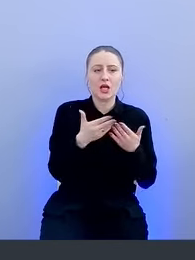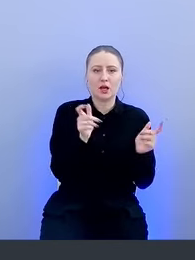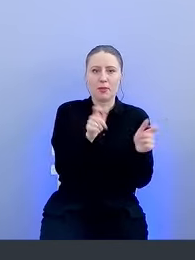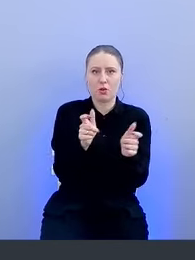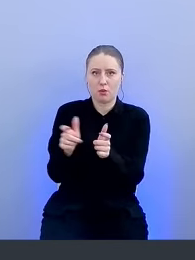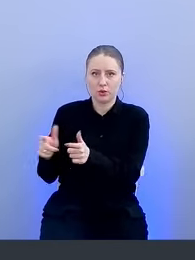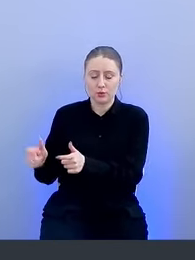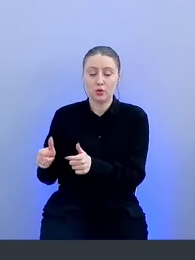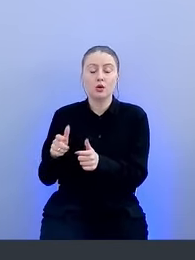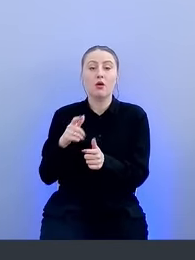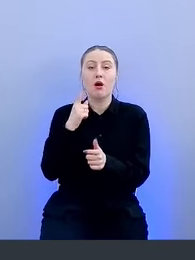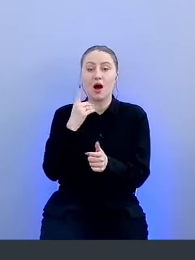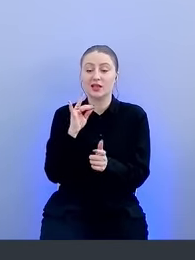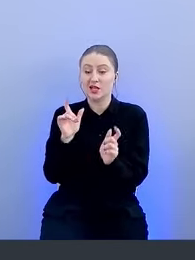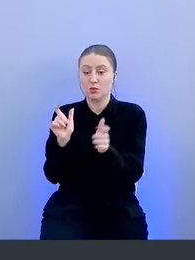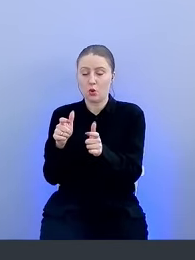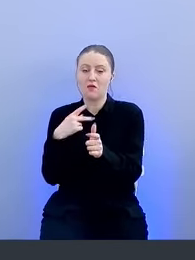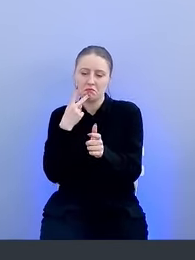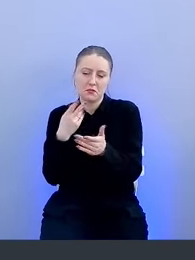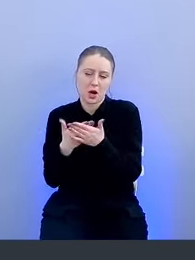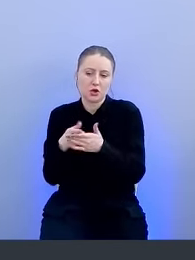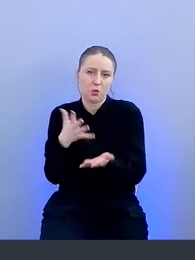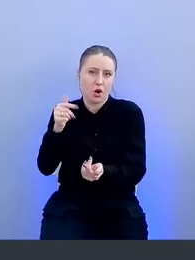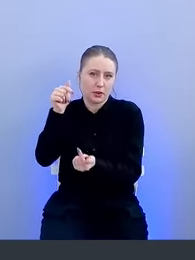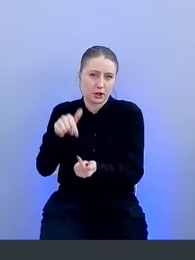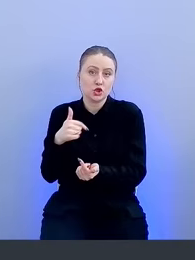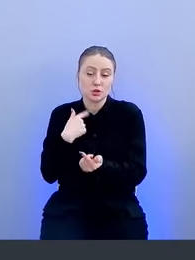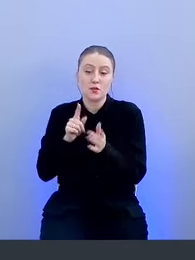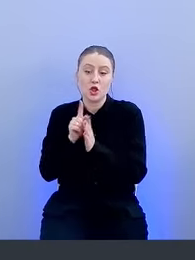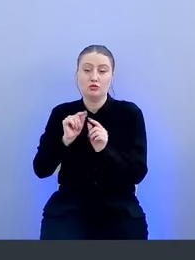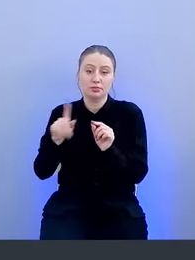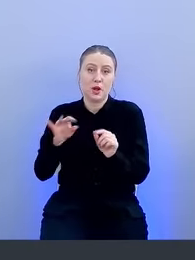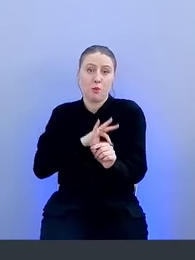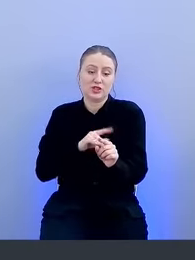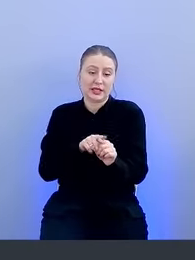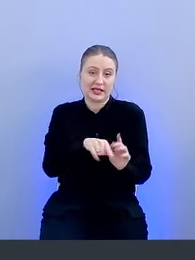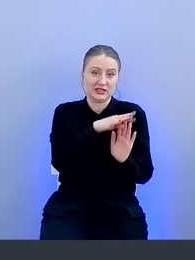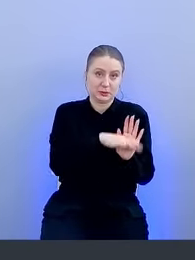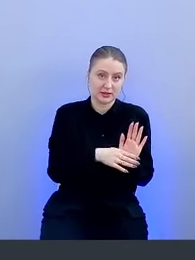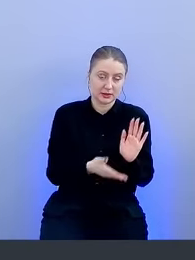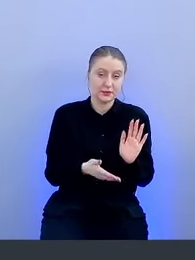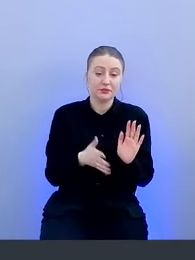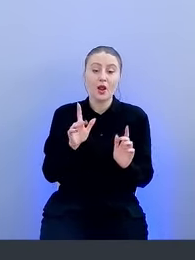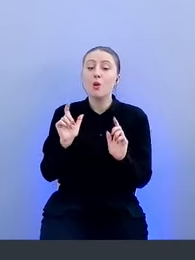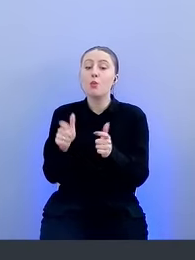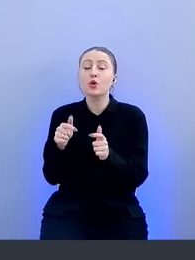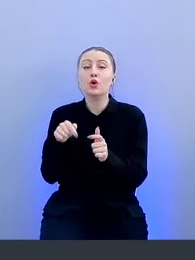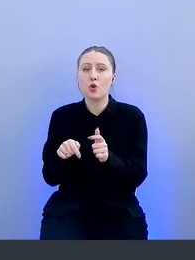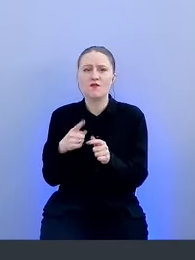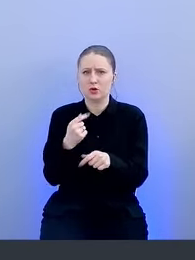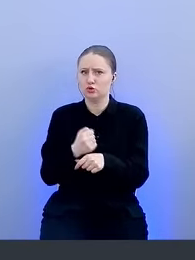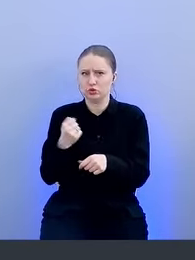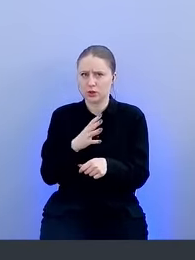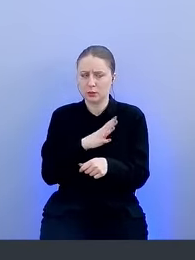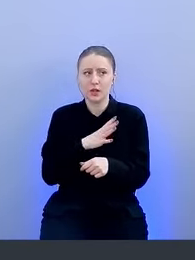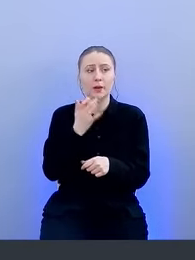Одна из них показалась нам достаточно подходящей. И мы стали применять ее на таких списках. Блокировка выглядела достаточно жестко.